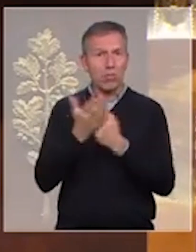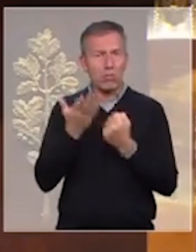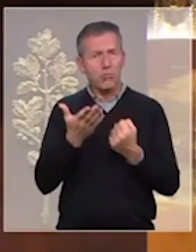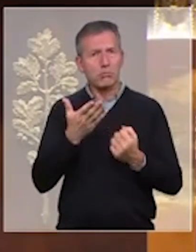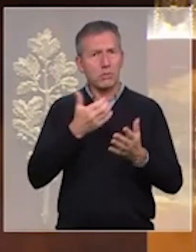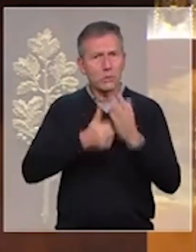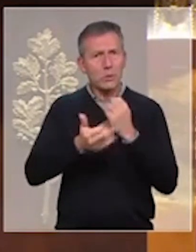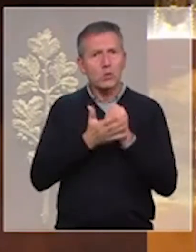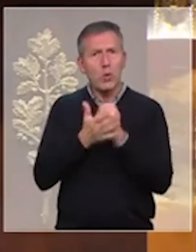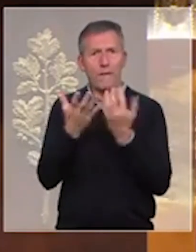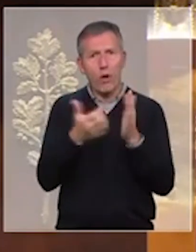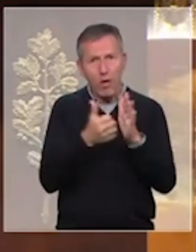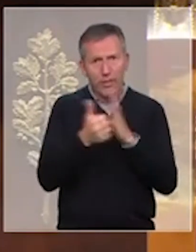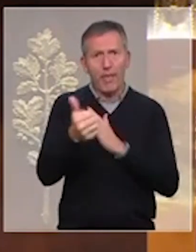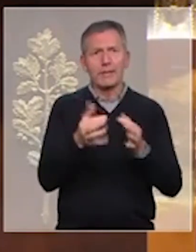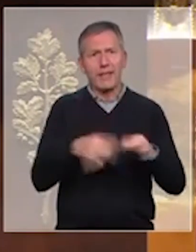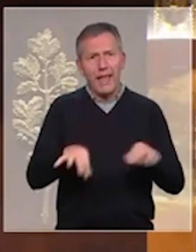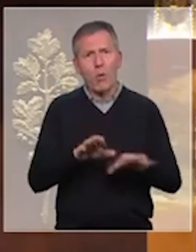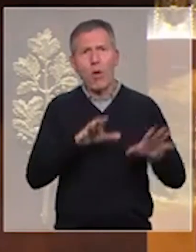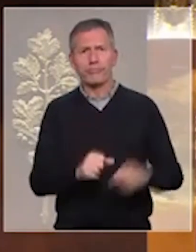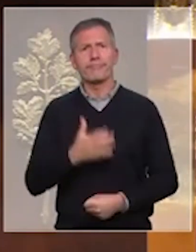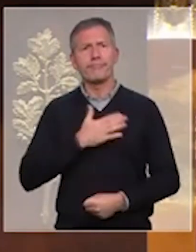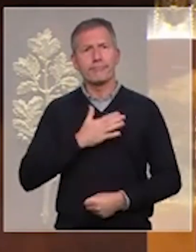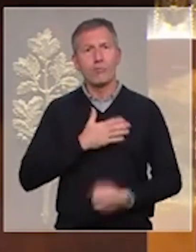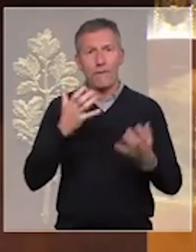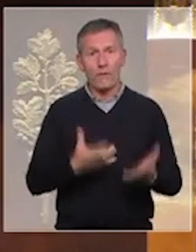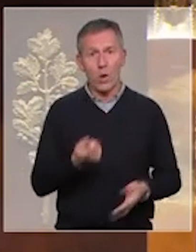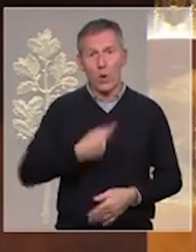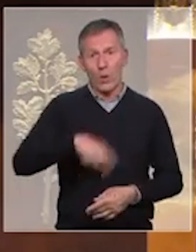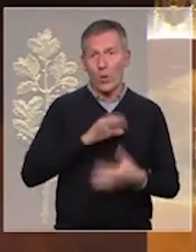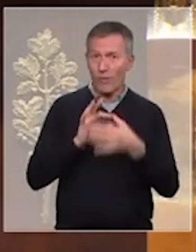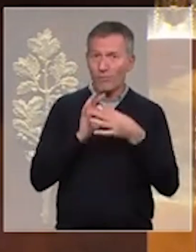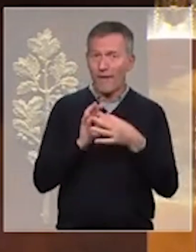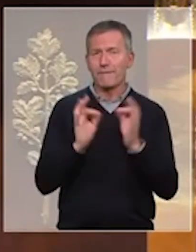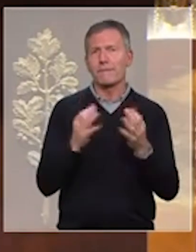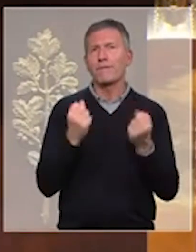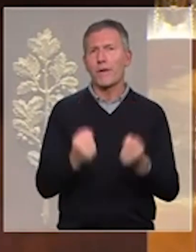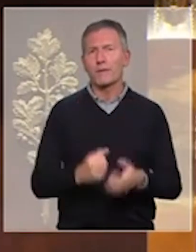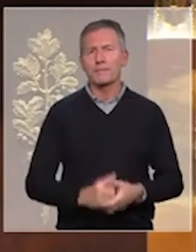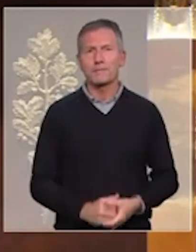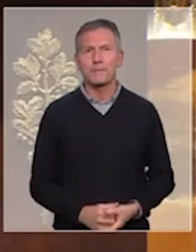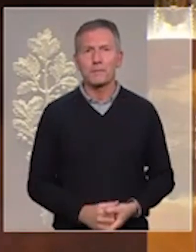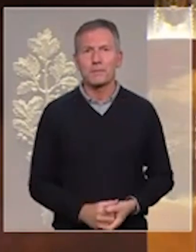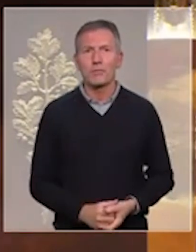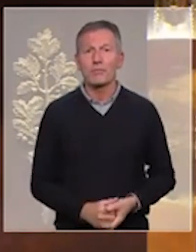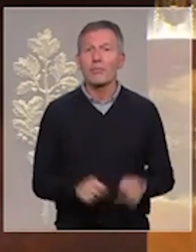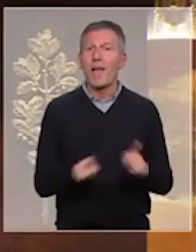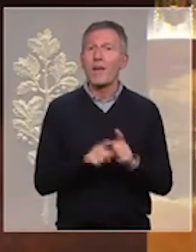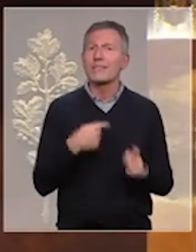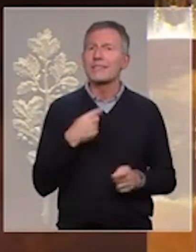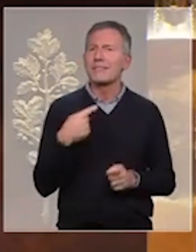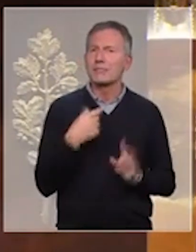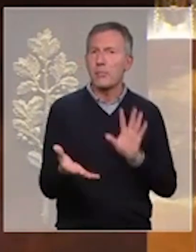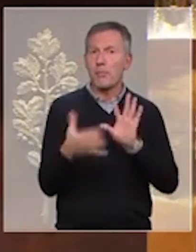notre intégrité territoriale, des principes qui nous réunissent. Ce qui nous réunit aussi,